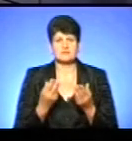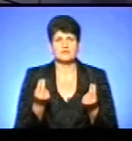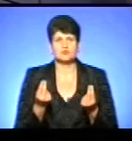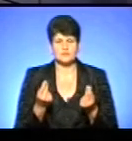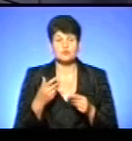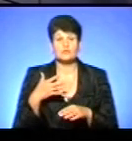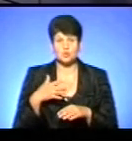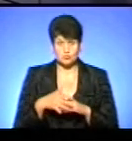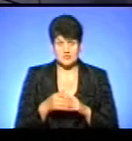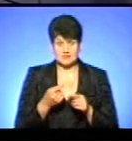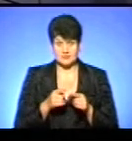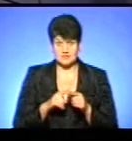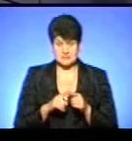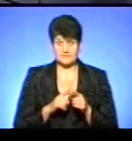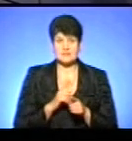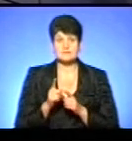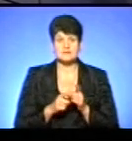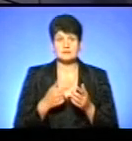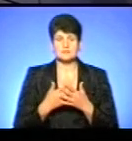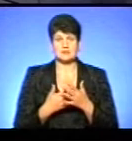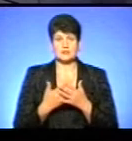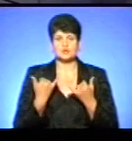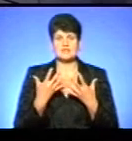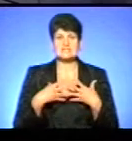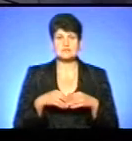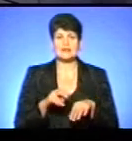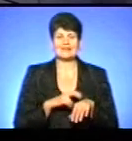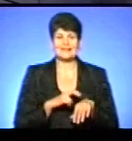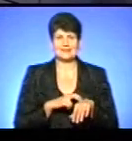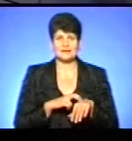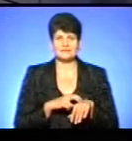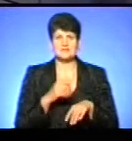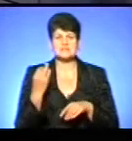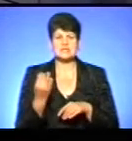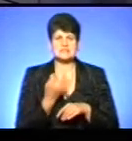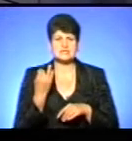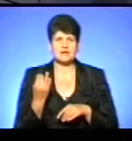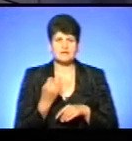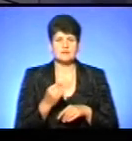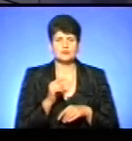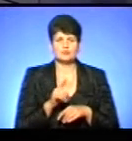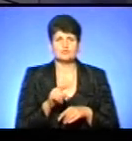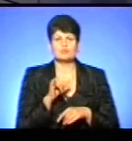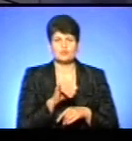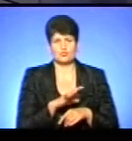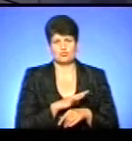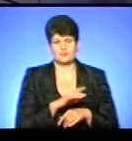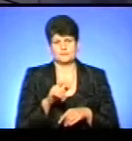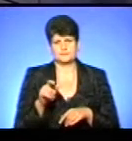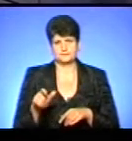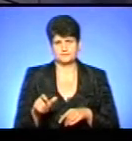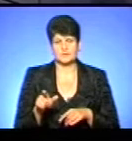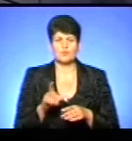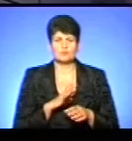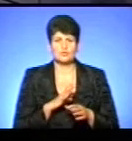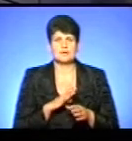ви це розумієте, змінюється сама модель. І сьогодні сімейний лікар, він зацікавлений, щоб в нього були пацієнти. Сьогодні було сказано про